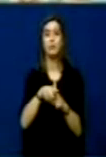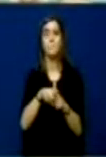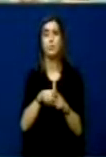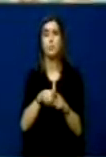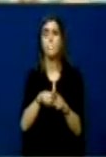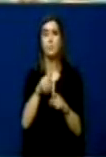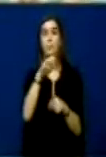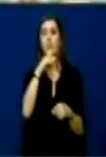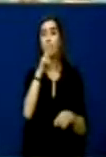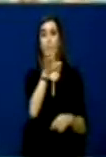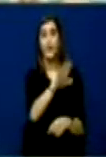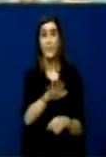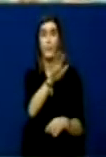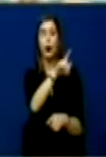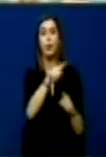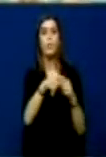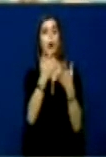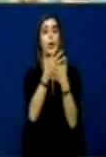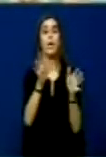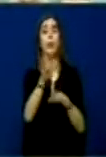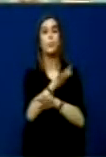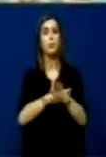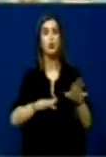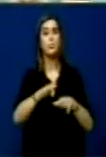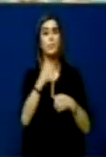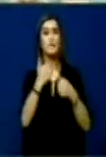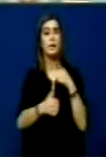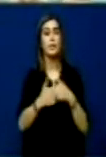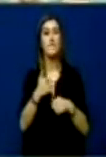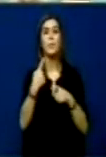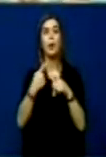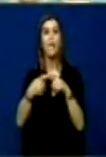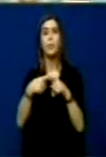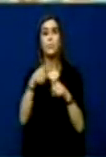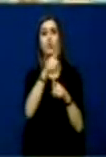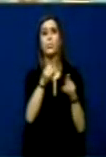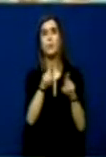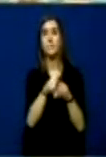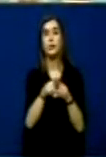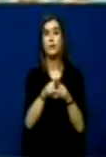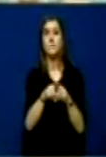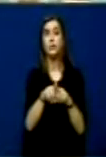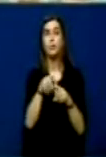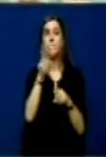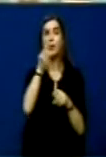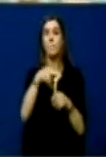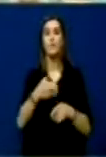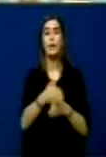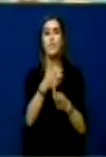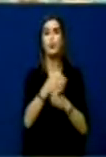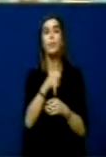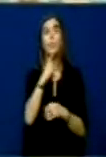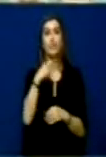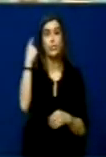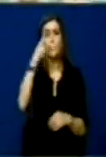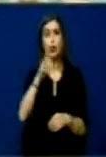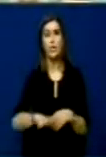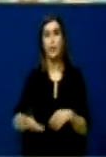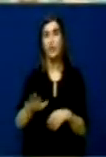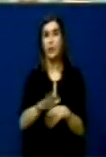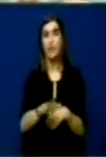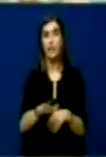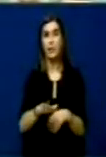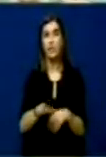vëri dhe projmë lirëshëm, për shkakse në një farë mënyre, kanë vështjetjen e politikanëve shqiptar